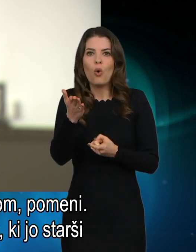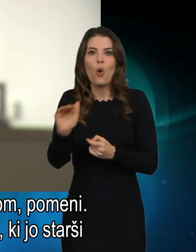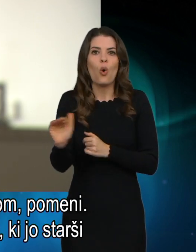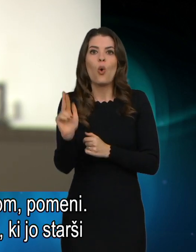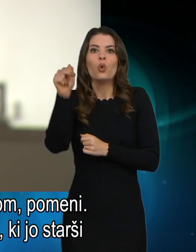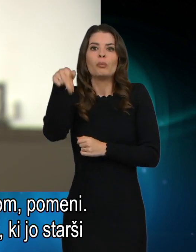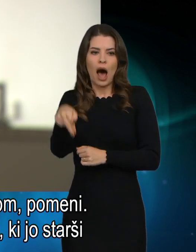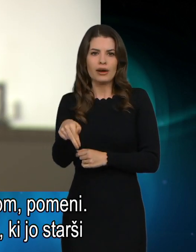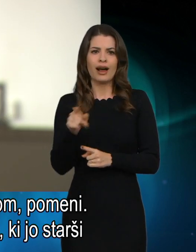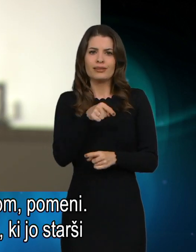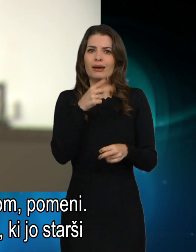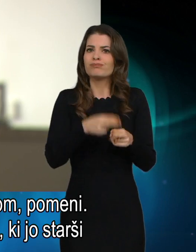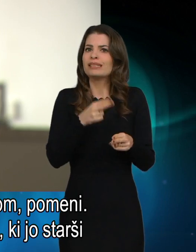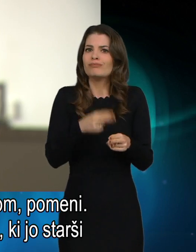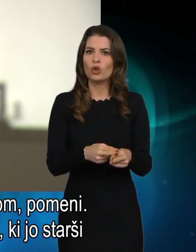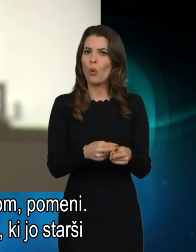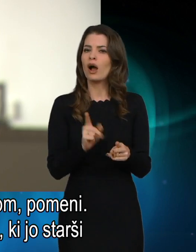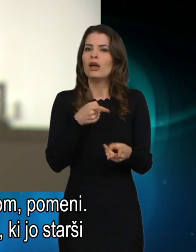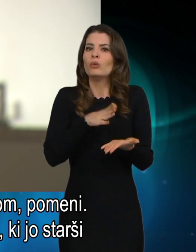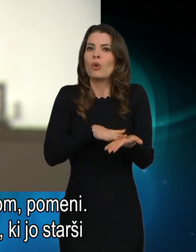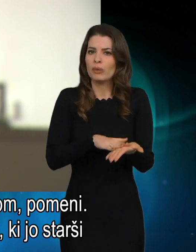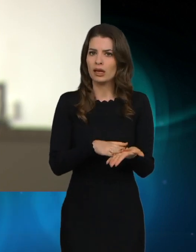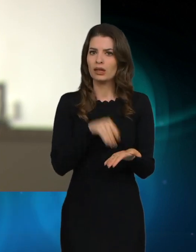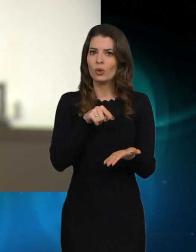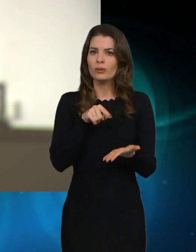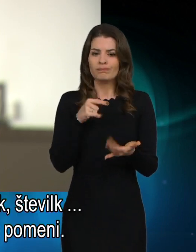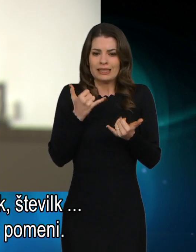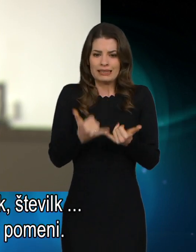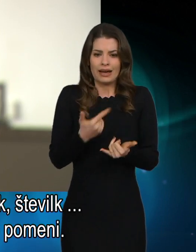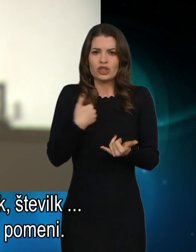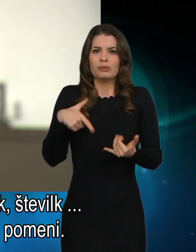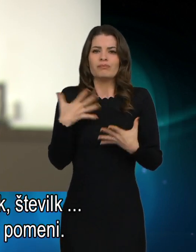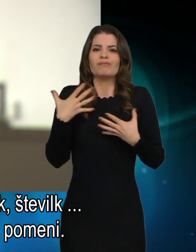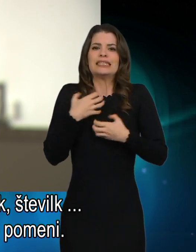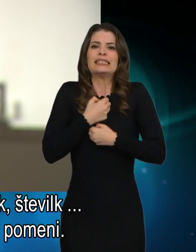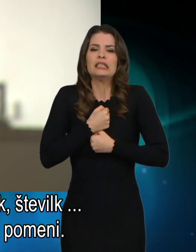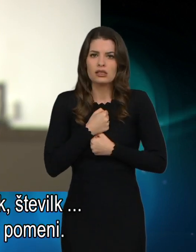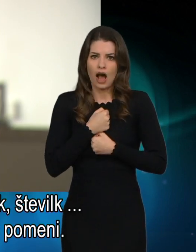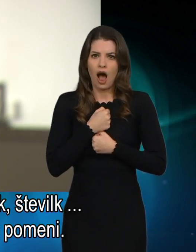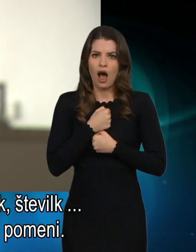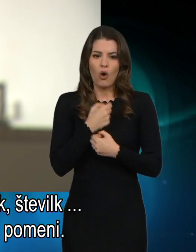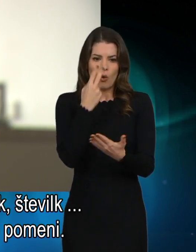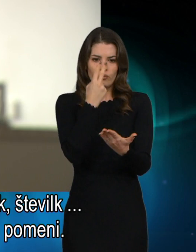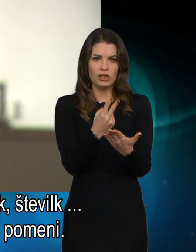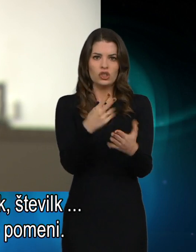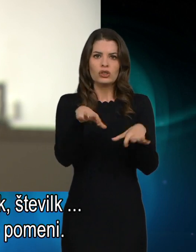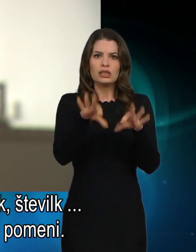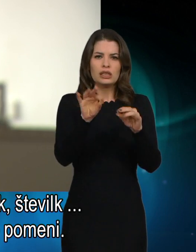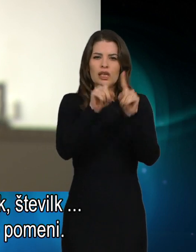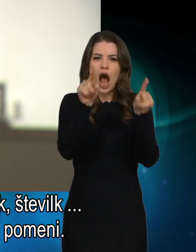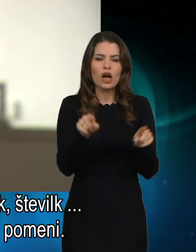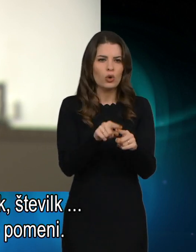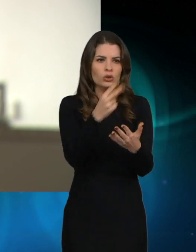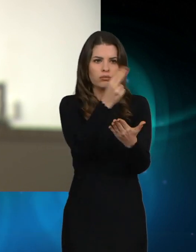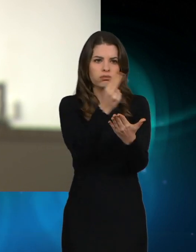sindrom sploh pomeni. In se mi zdi, da te stiske, ki jo starši dobijo, teh nekih črk, številk, nimaš pojma, kaj to